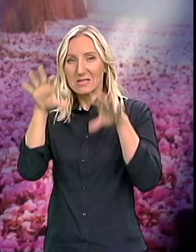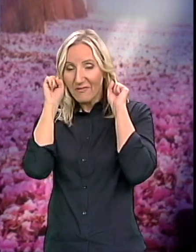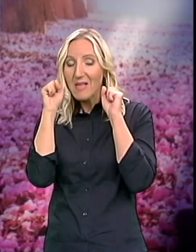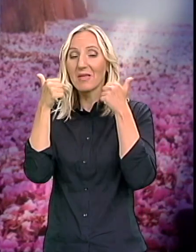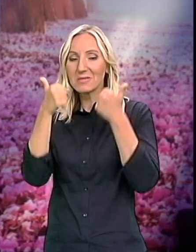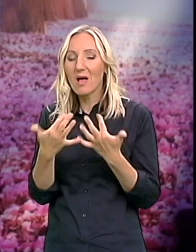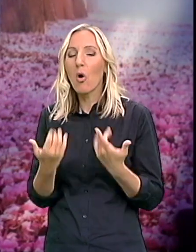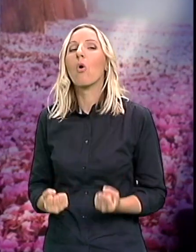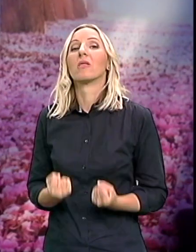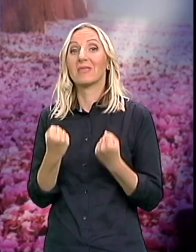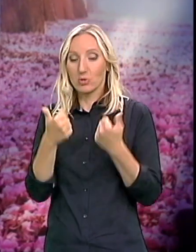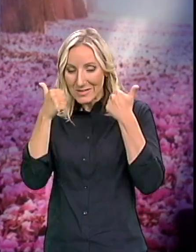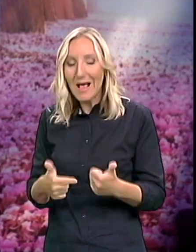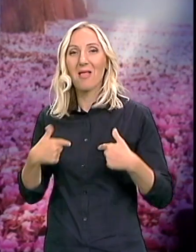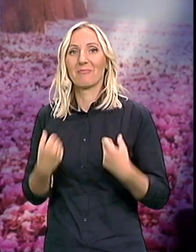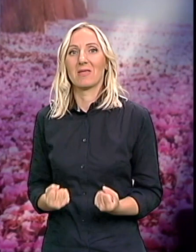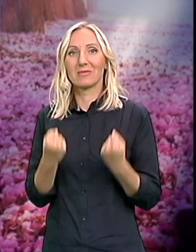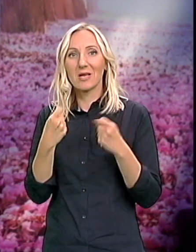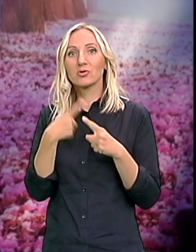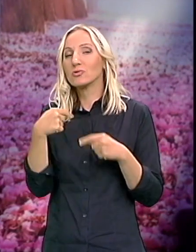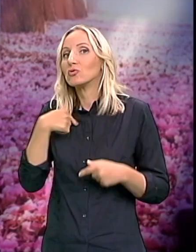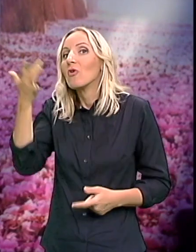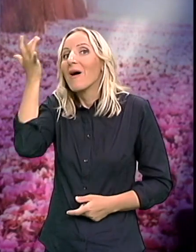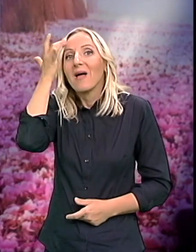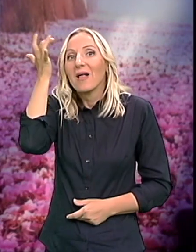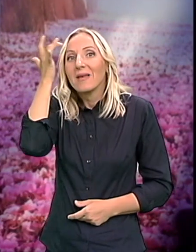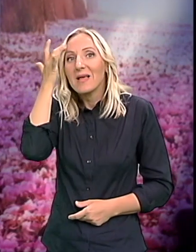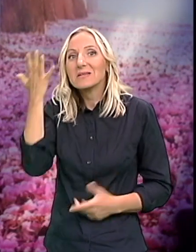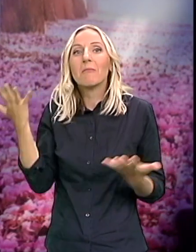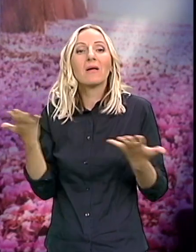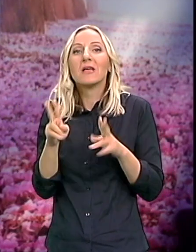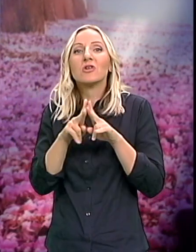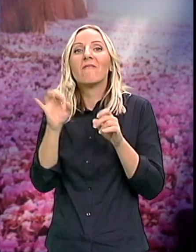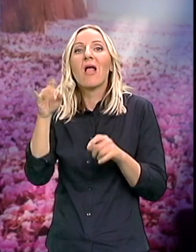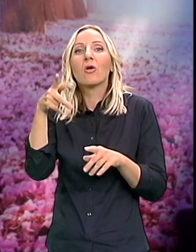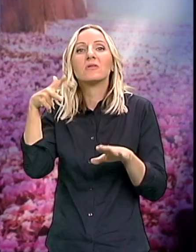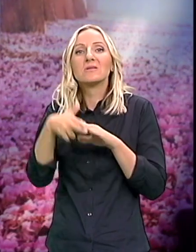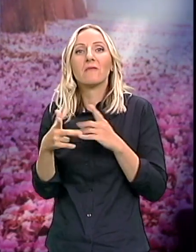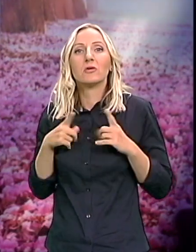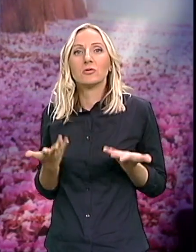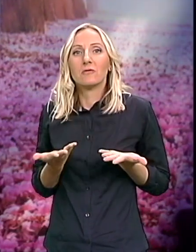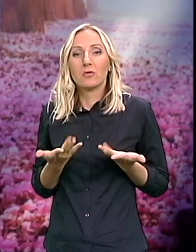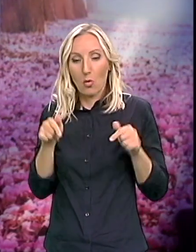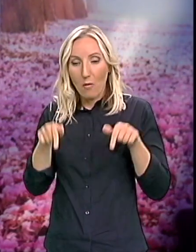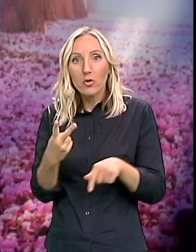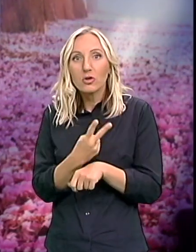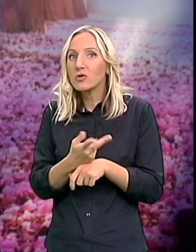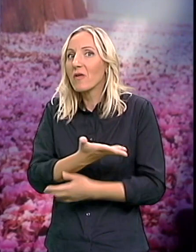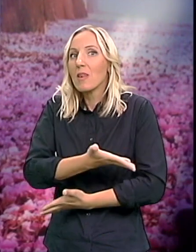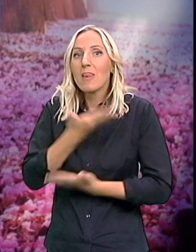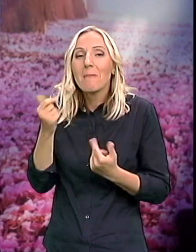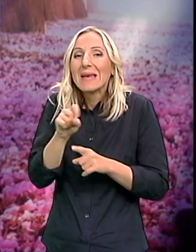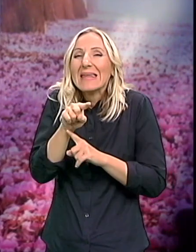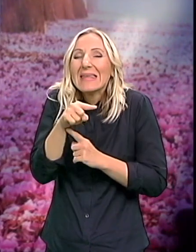Tek mi je sad teško Jer ja uopšte ne znam Gde će veliko da završi Jer u ovoj zemlji Ne postoji